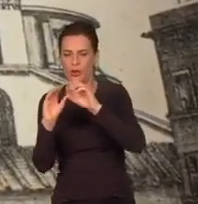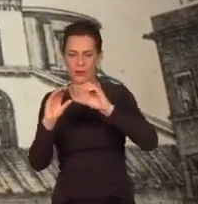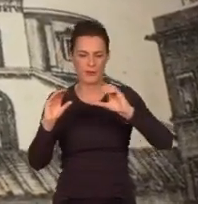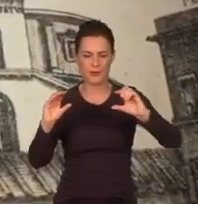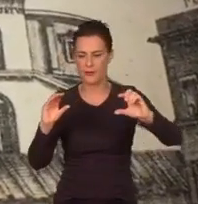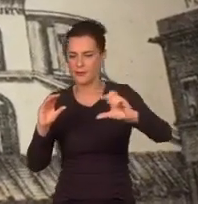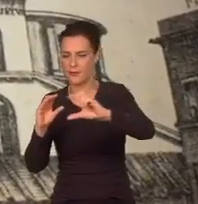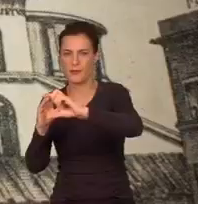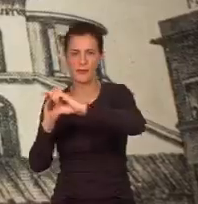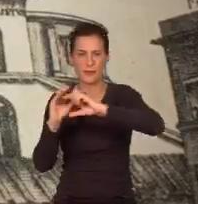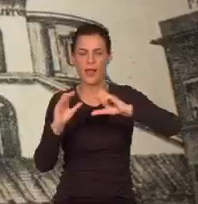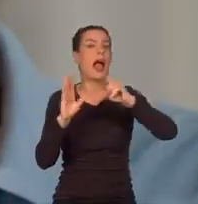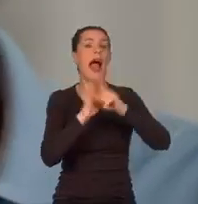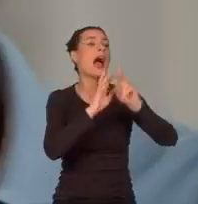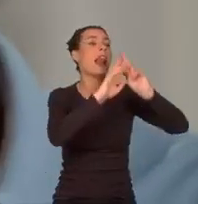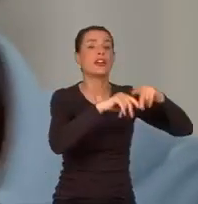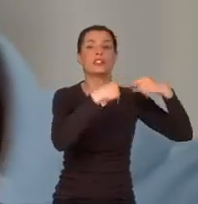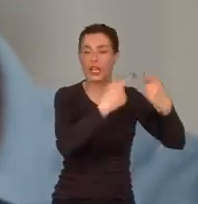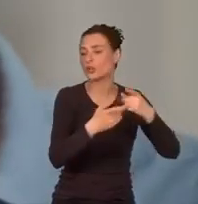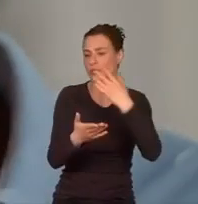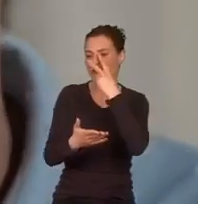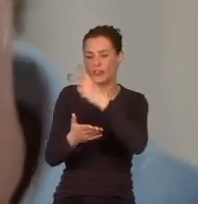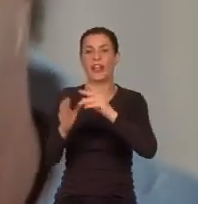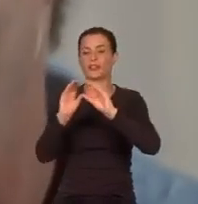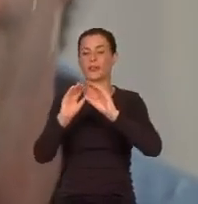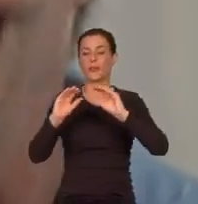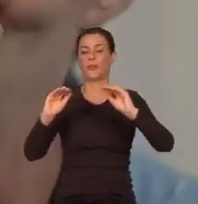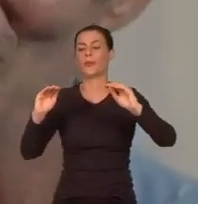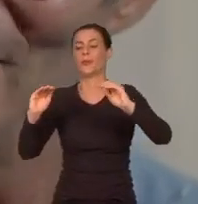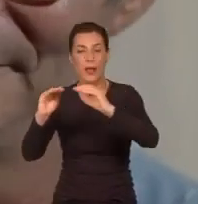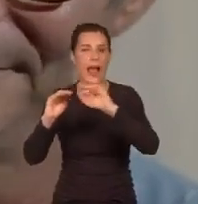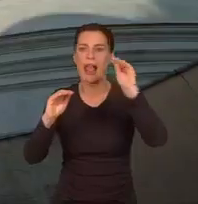Jego następcom pozostał plac budowy z bębnem, bez kopuły.